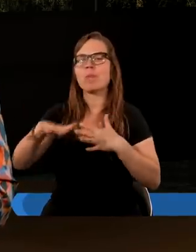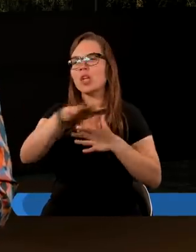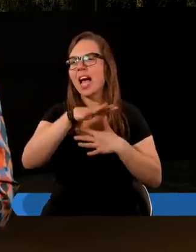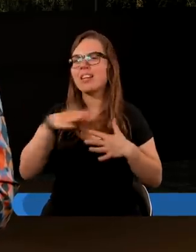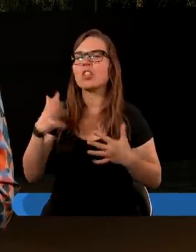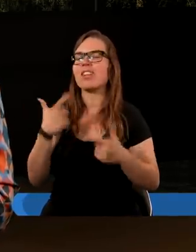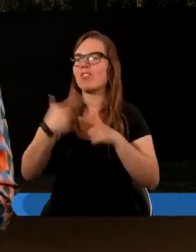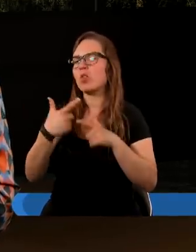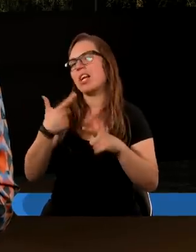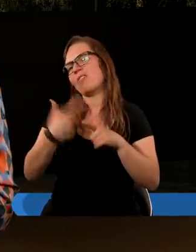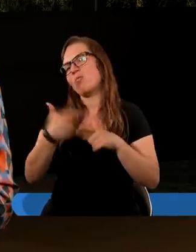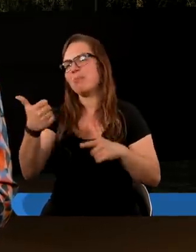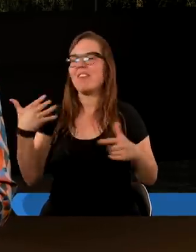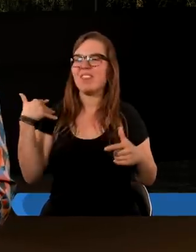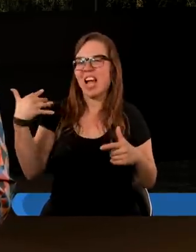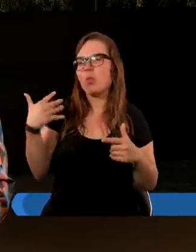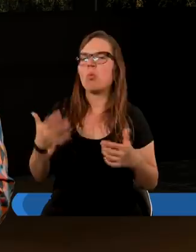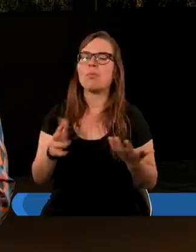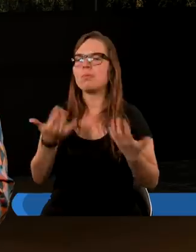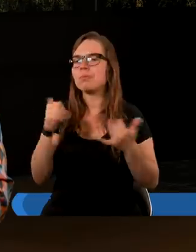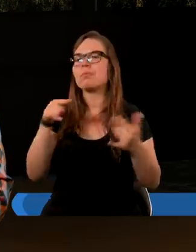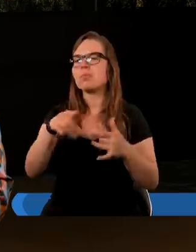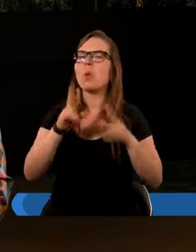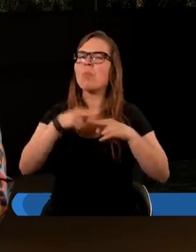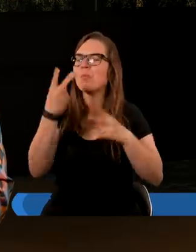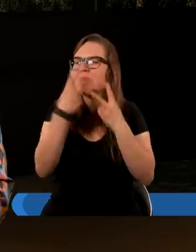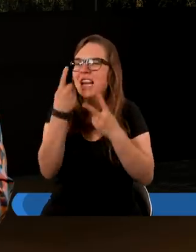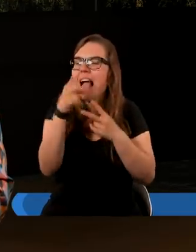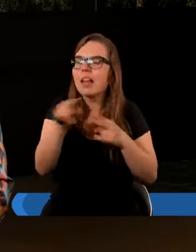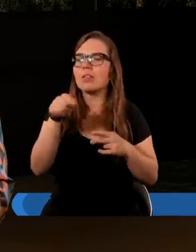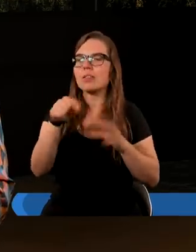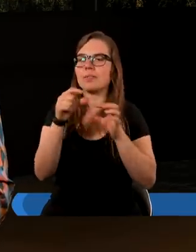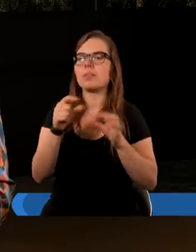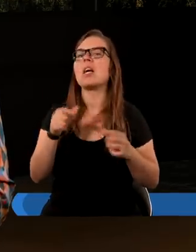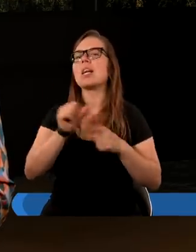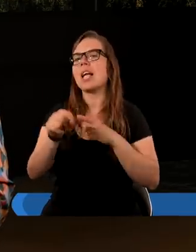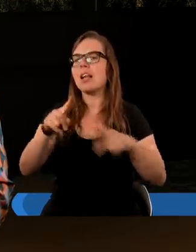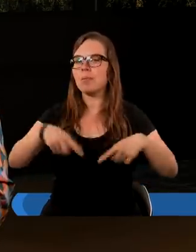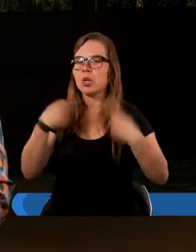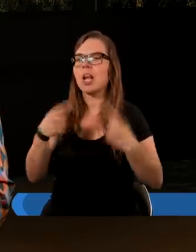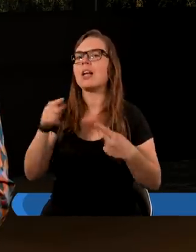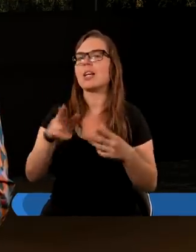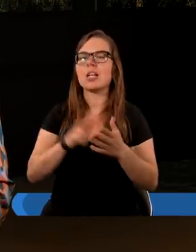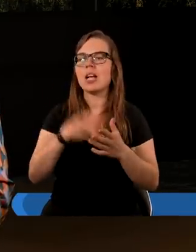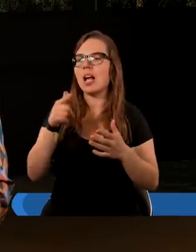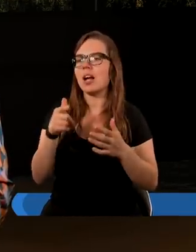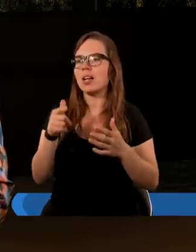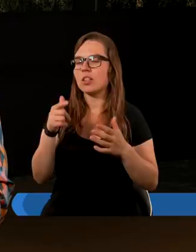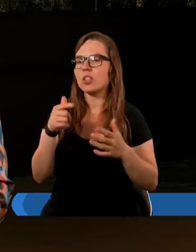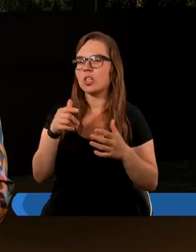XX-XXI wieku. Pozwólcie, że przeczytam jedną z nich. Jestem przekonany na stricte